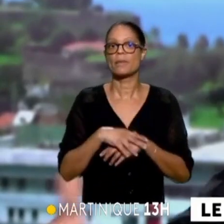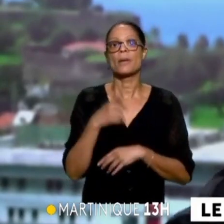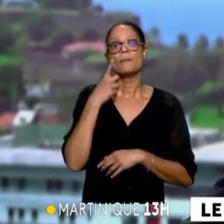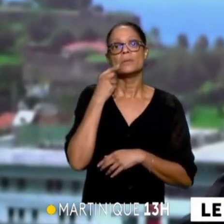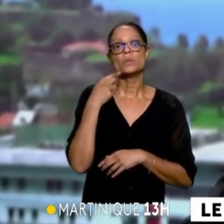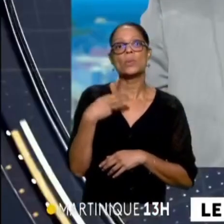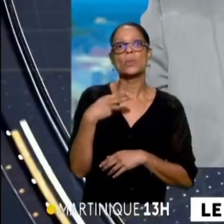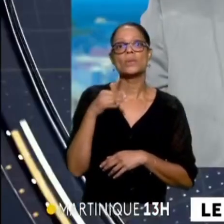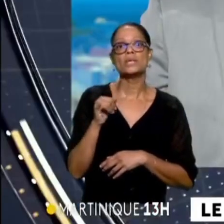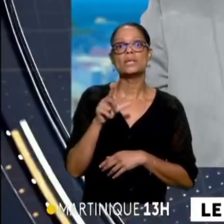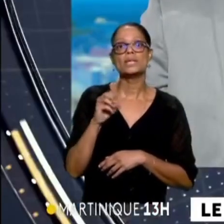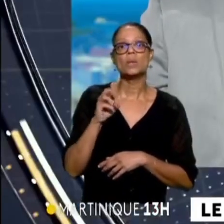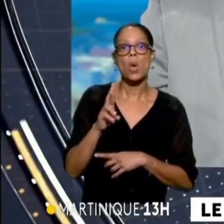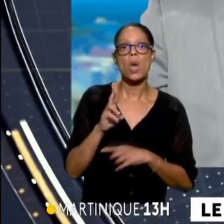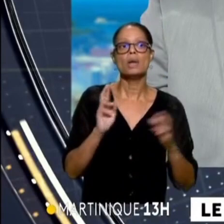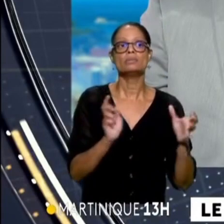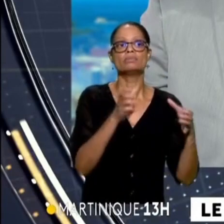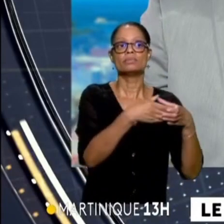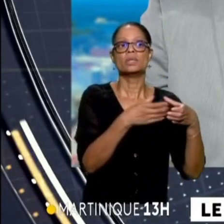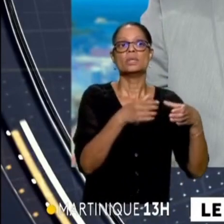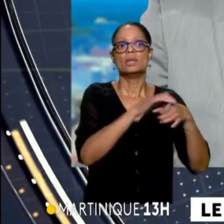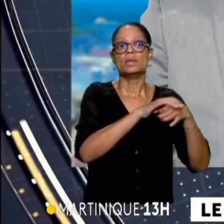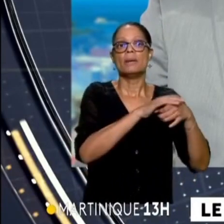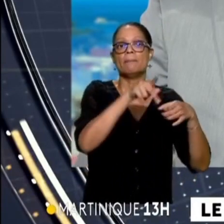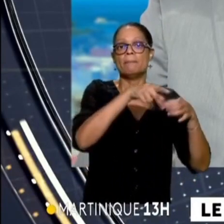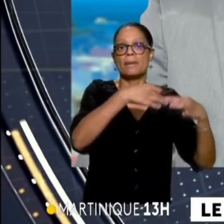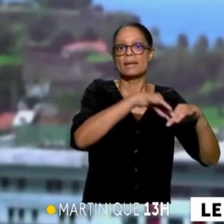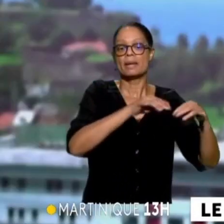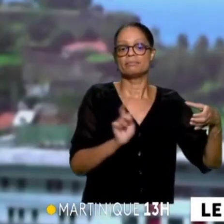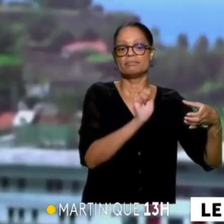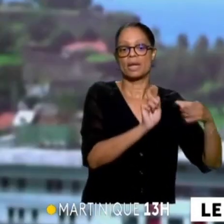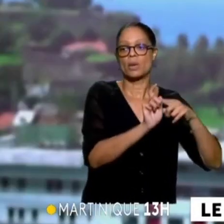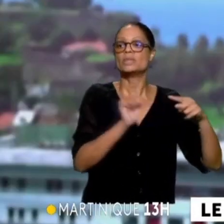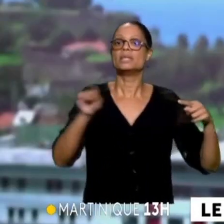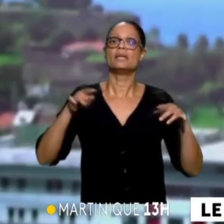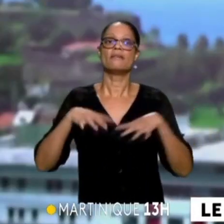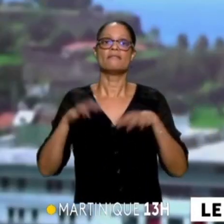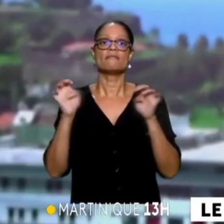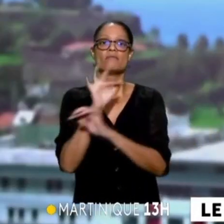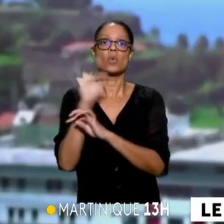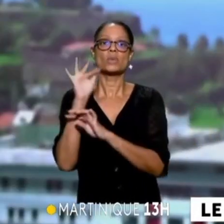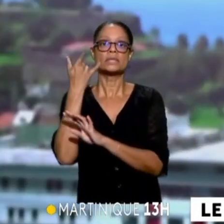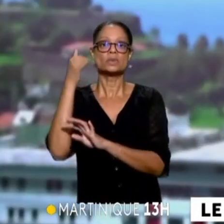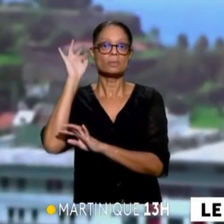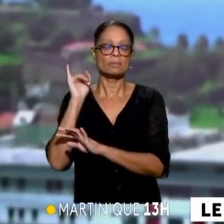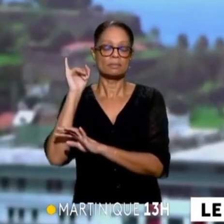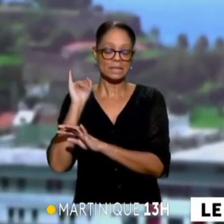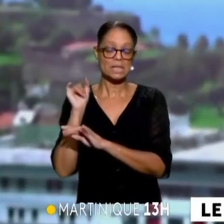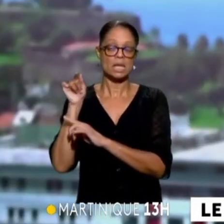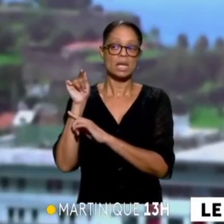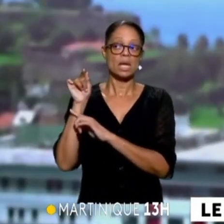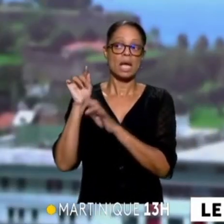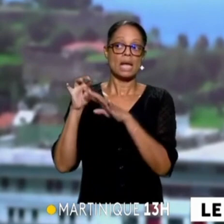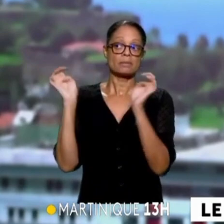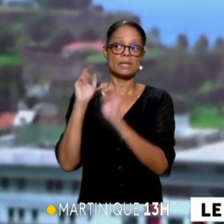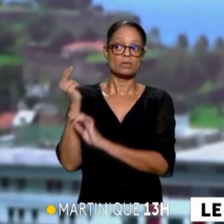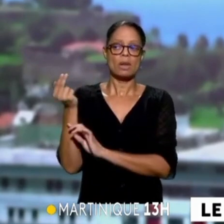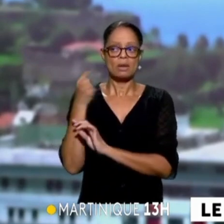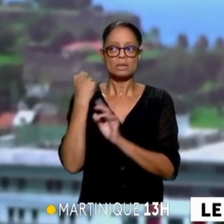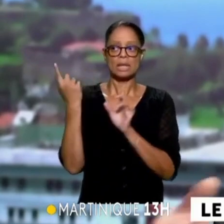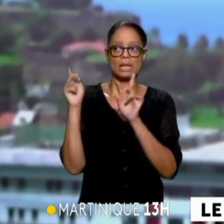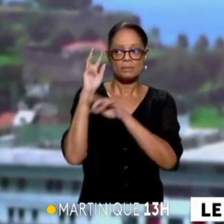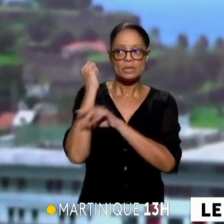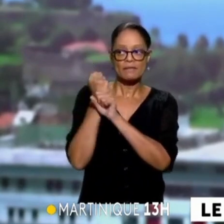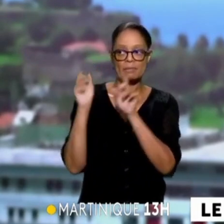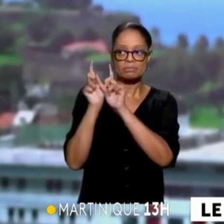Nillor qui est membre de PIA siège aussi au sein du groupe de la France Insoumise à l'Assemblée Nationale, donc on a l'habitude de travailler ensemble. Sur quel dossier en particulier